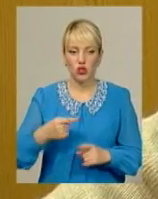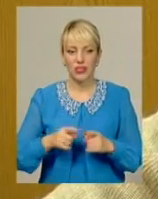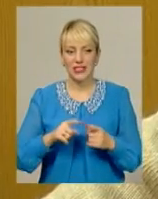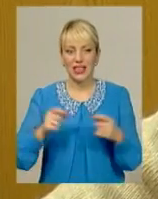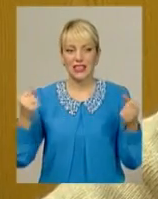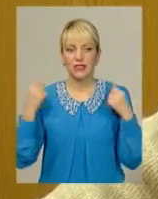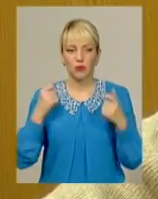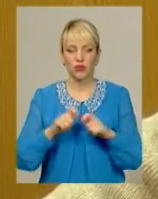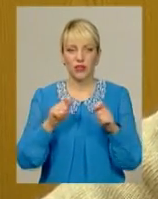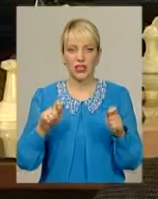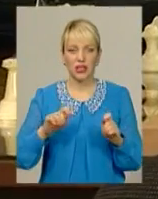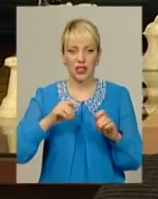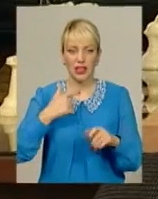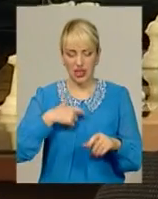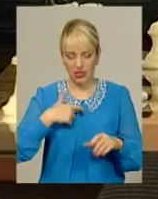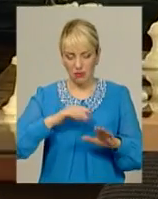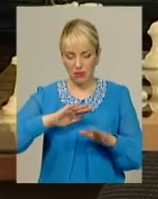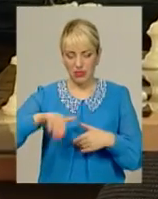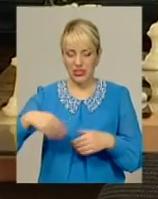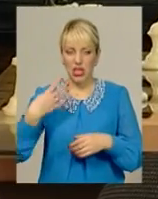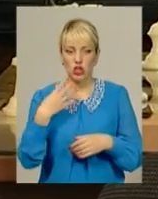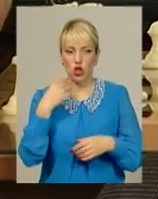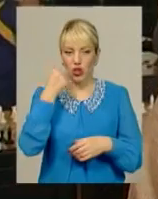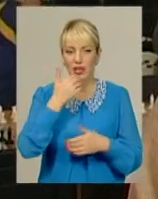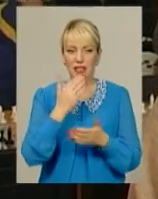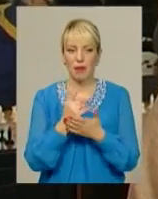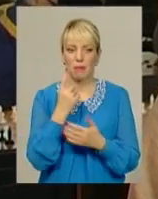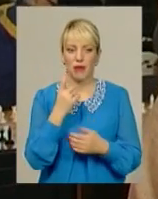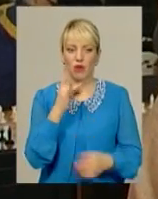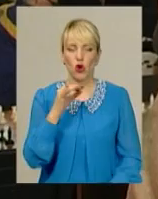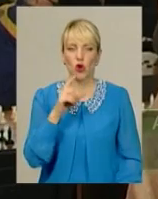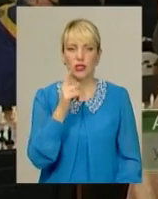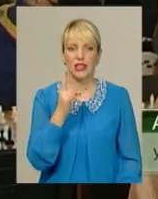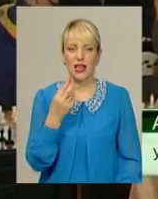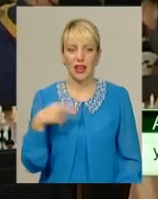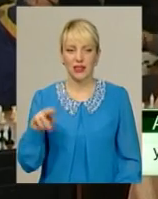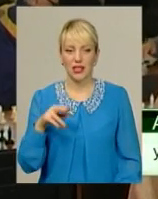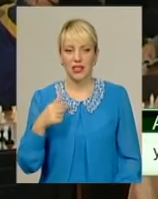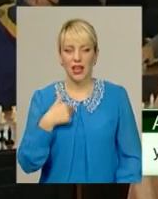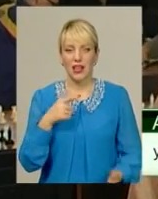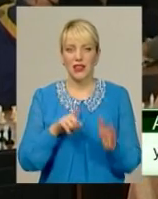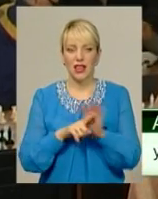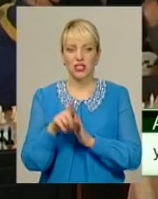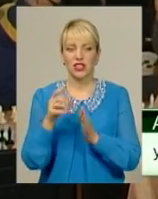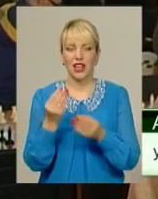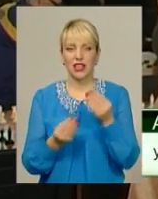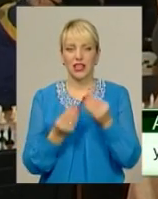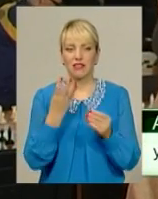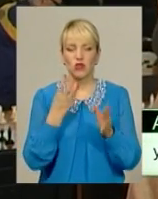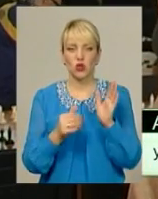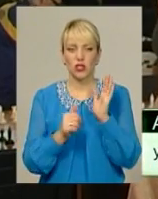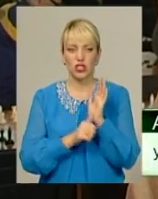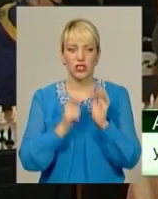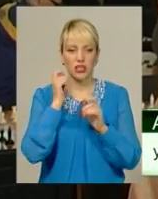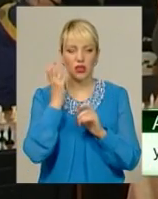відкрила для себе після 40 років. Нині вже має перший розряд. Я почала гирати в 46 років. Коли мені було, коли